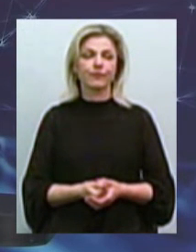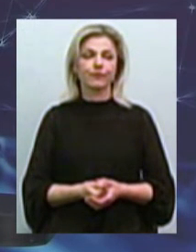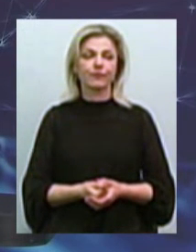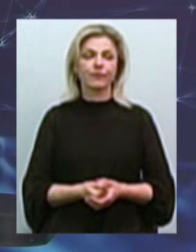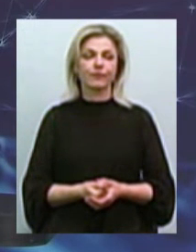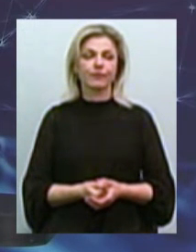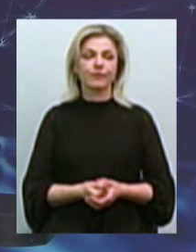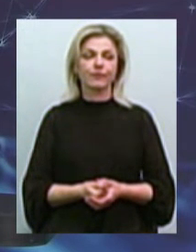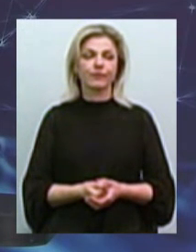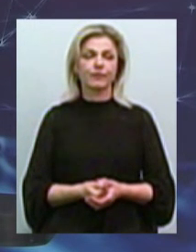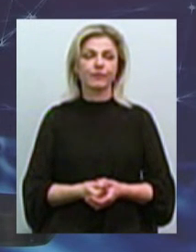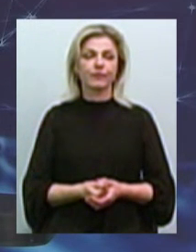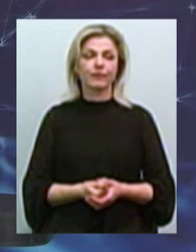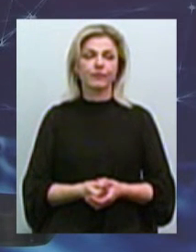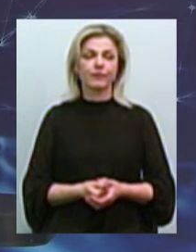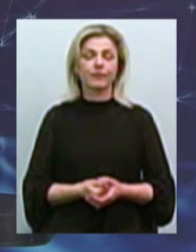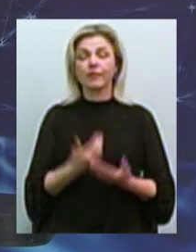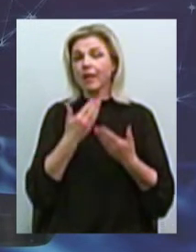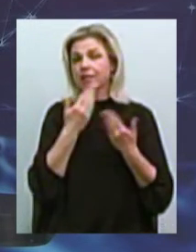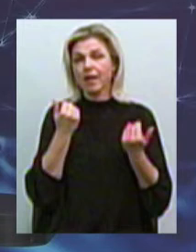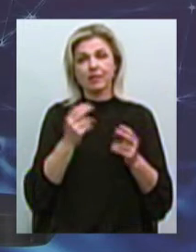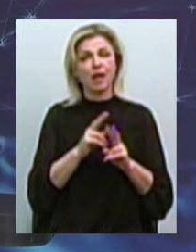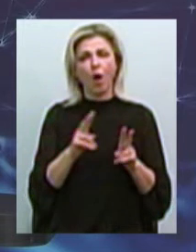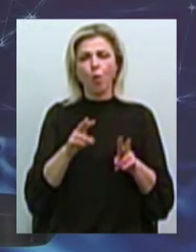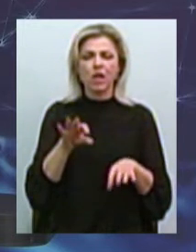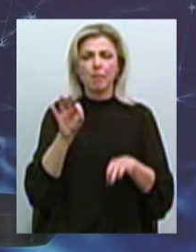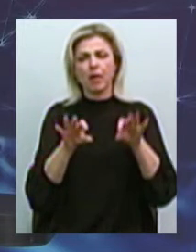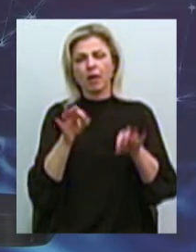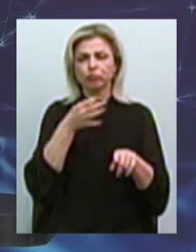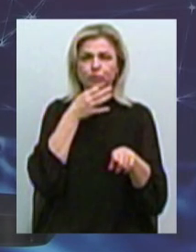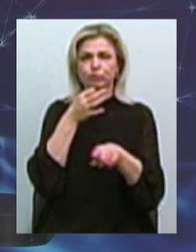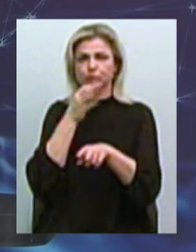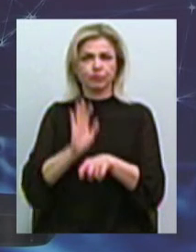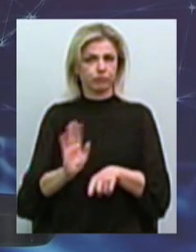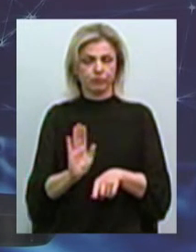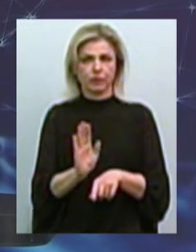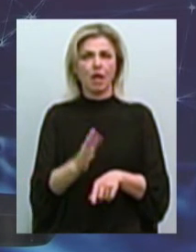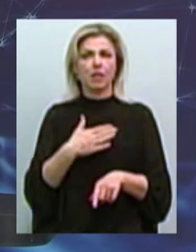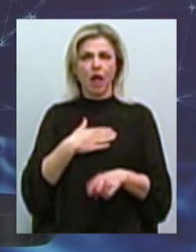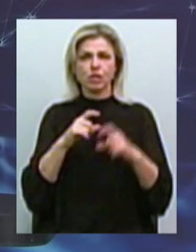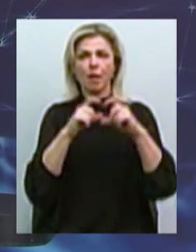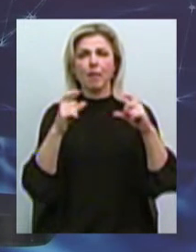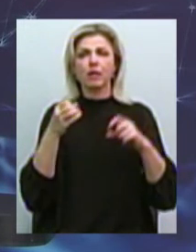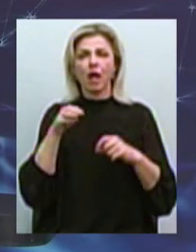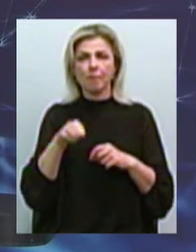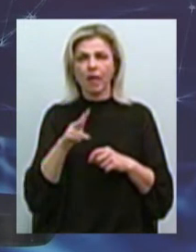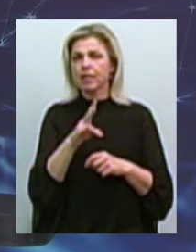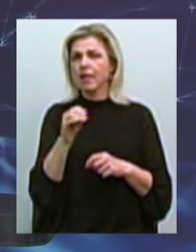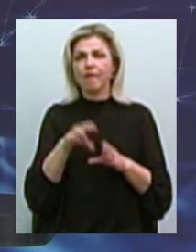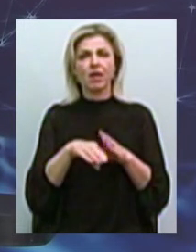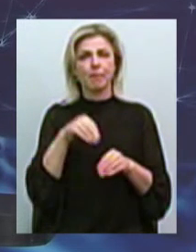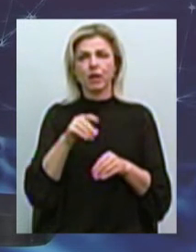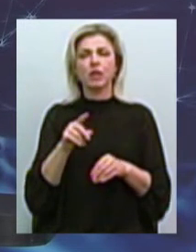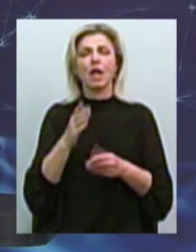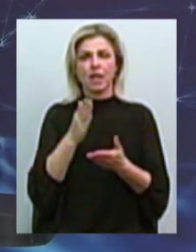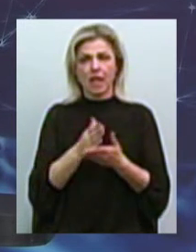Тому не було, ну, как бы, нет никакой избирательности. Причем, ну, наш департамент не выбирає сам, когось на